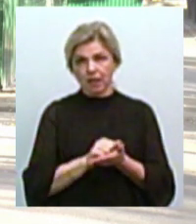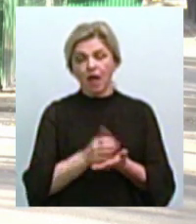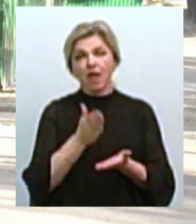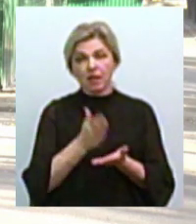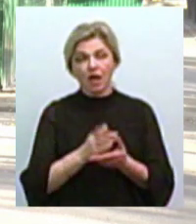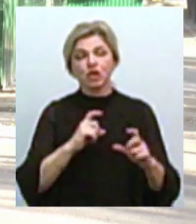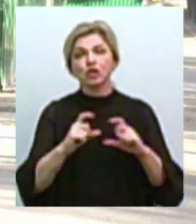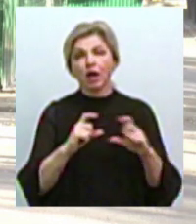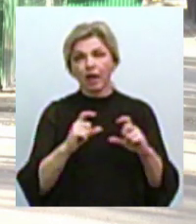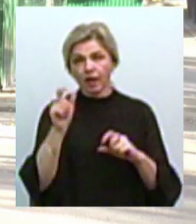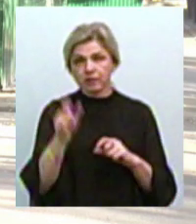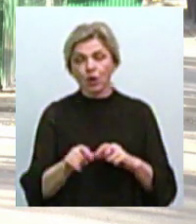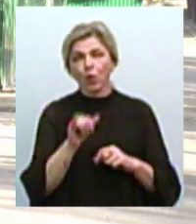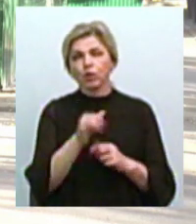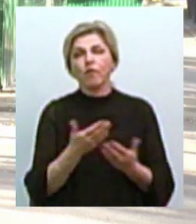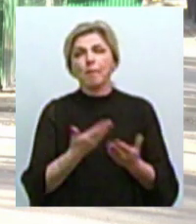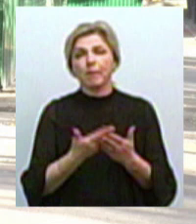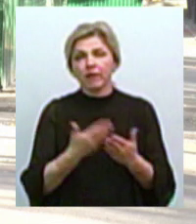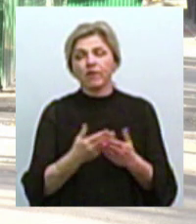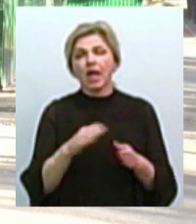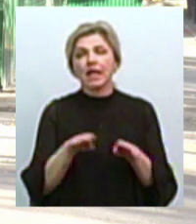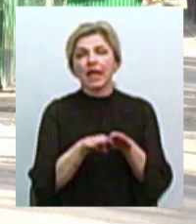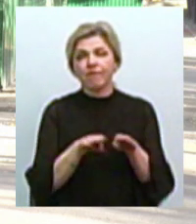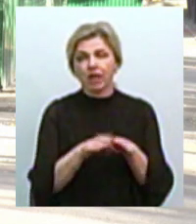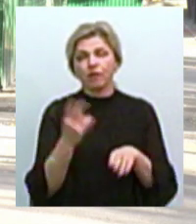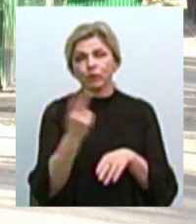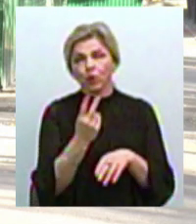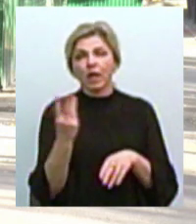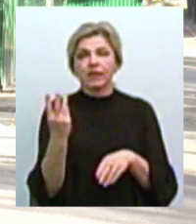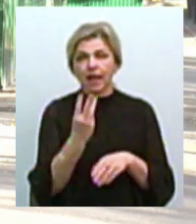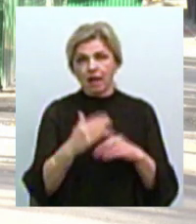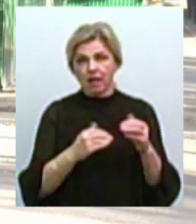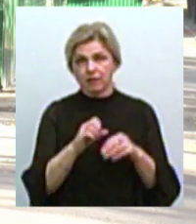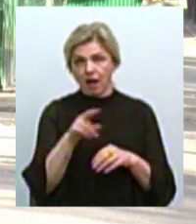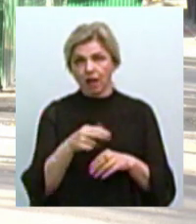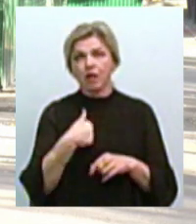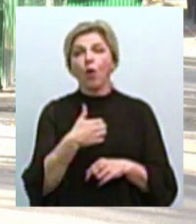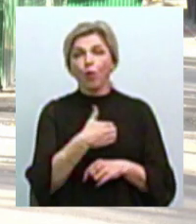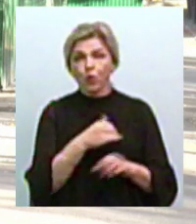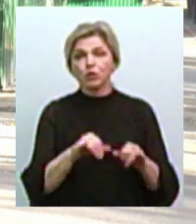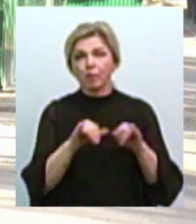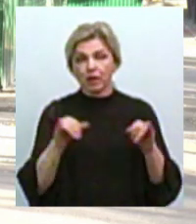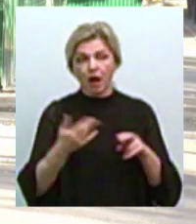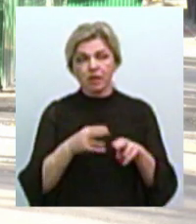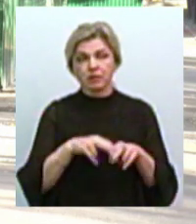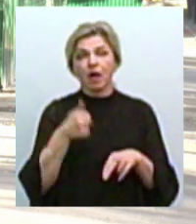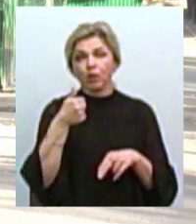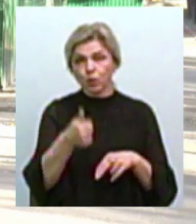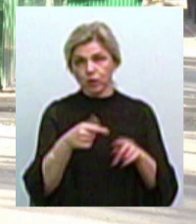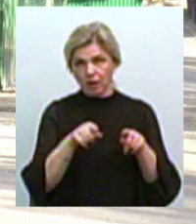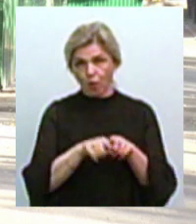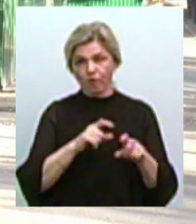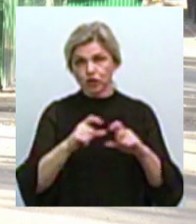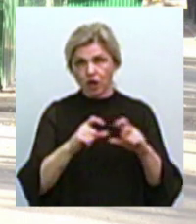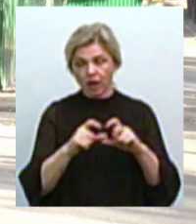у нього певний рівень, скажімо, другий чи третій розряд. Він хоче прогресувати, і це дуже добре для такого шахіста. Ходити